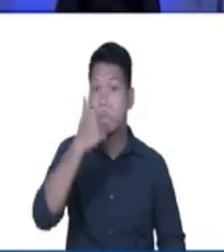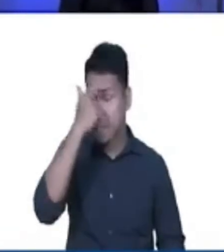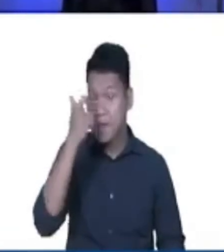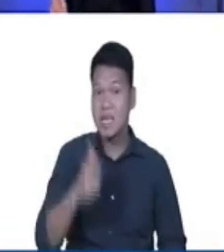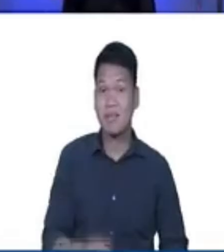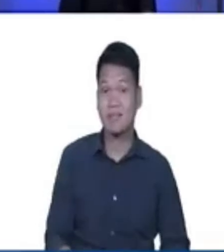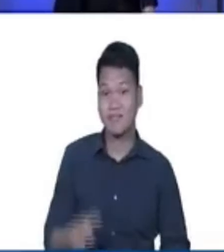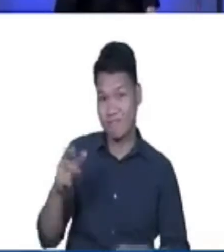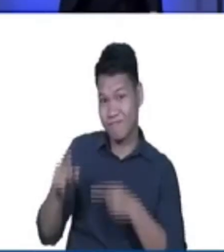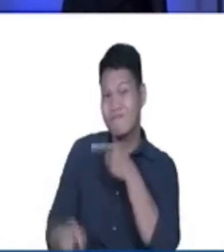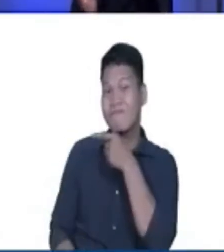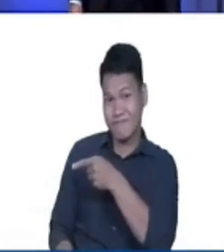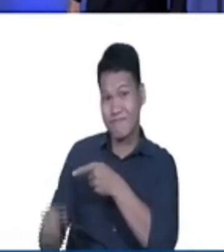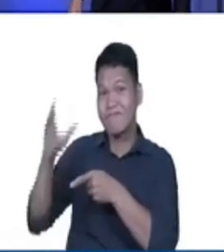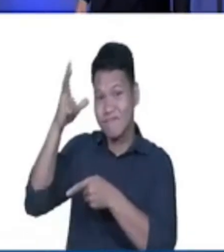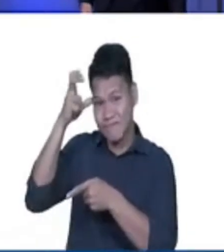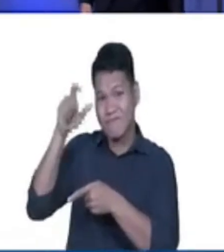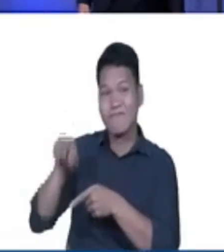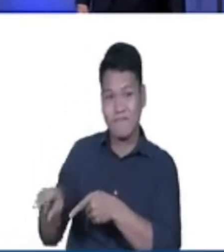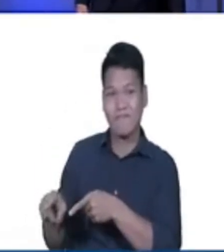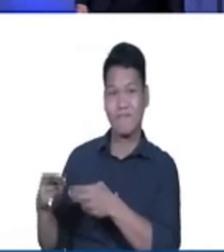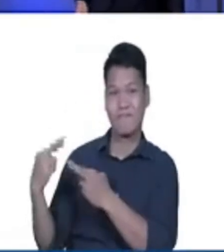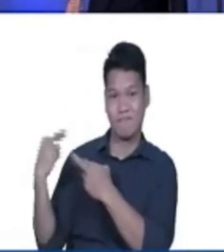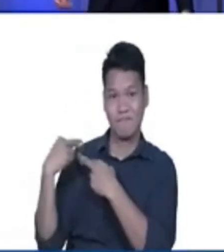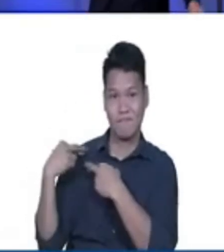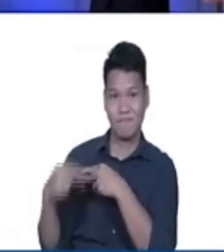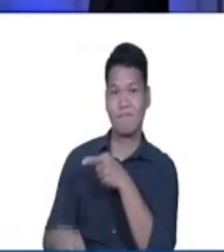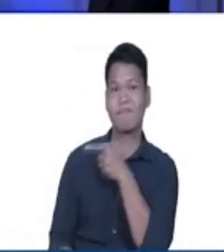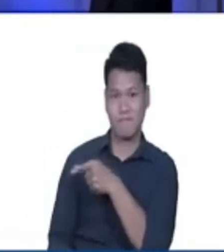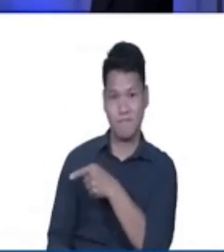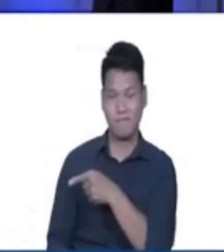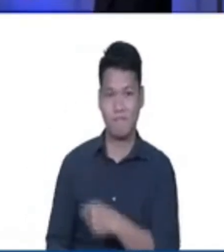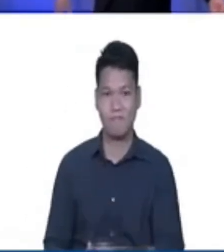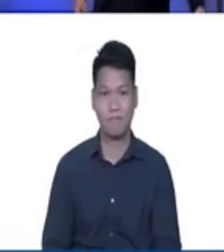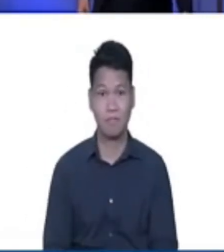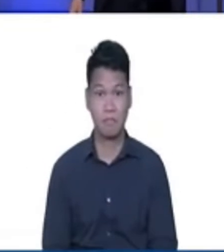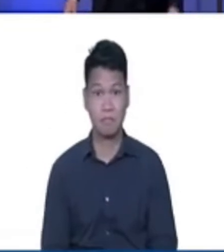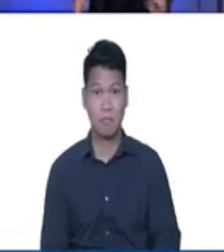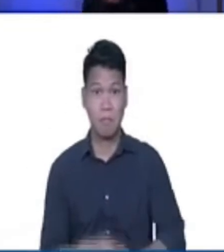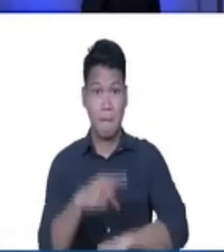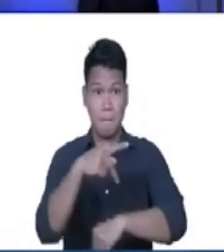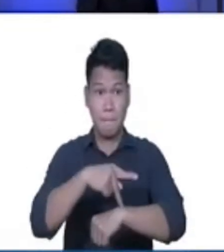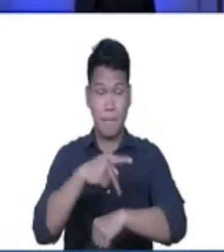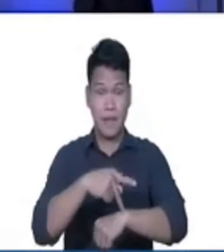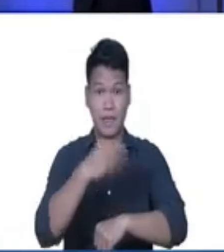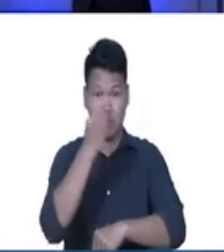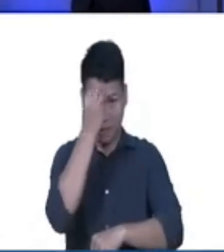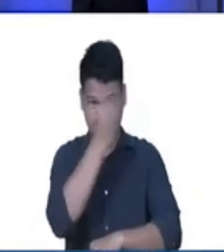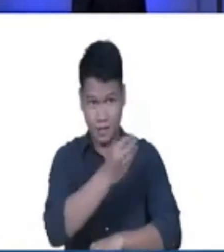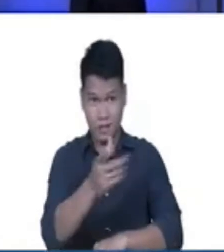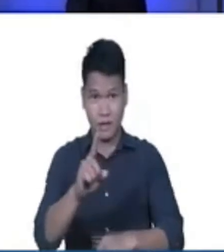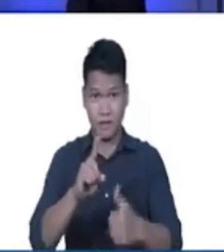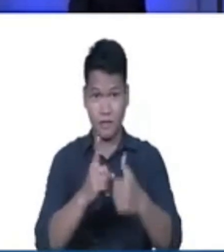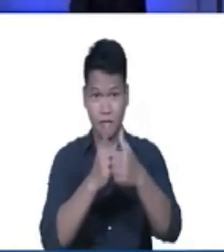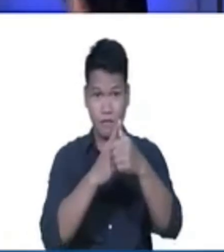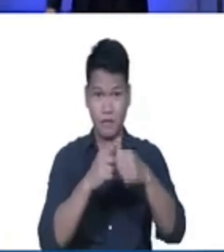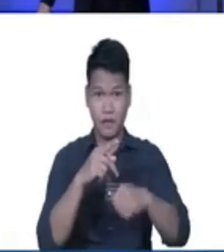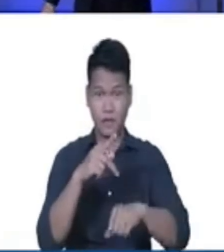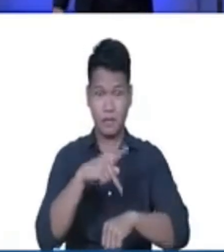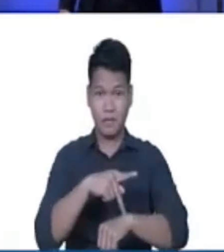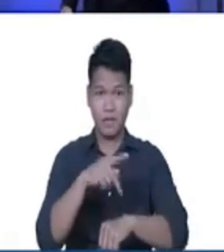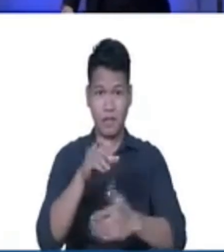is responsible of all of this. Kaya nga si Pedro ay nagsabi po ng ganito. Sa 1 Peter chapter